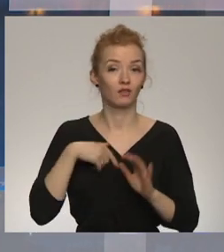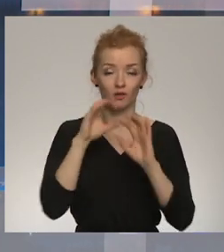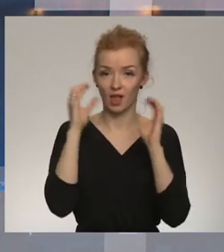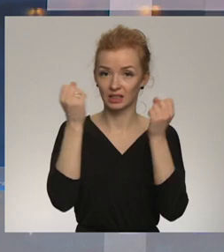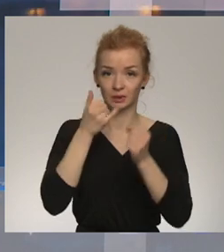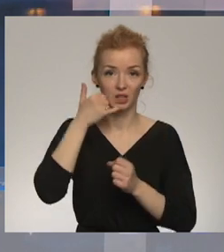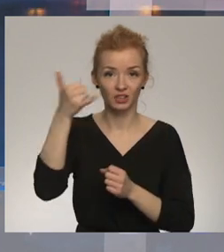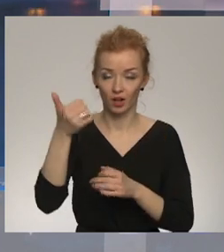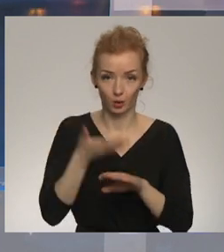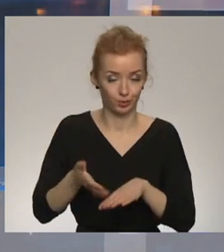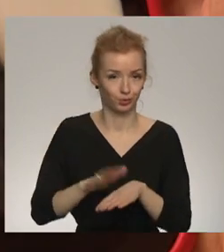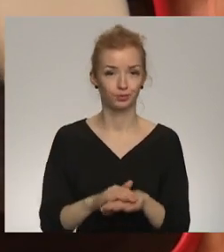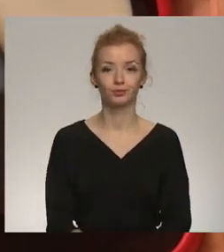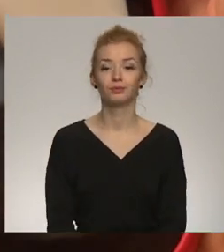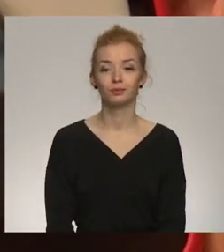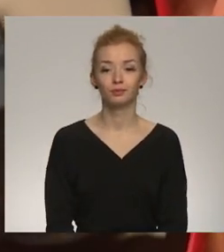viņa mums sacīja.